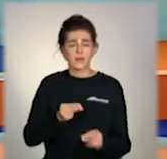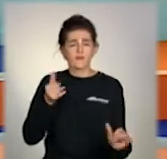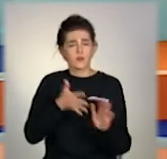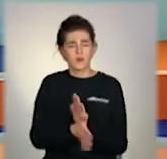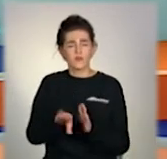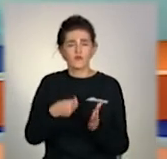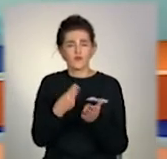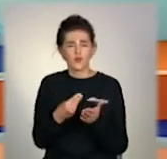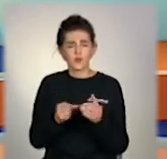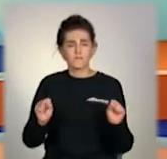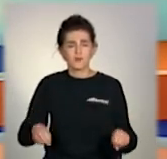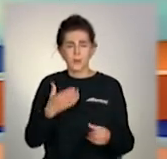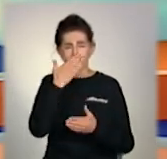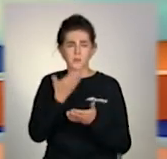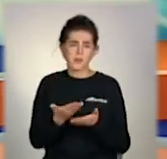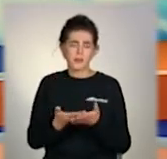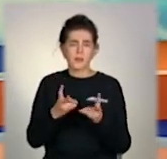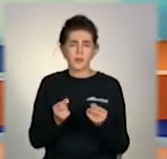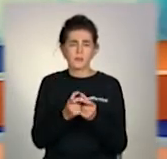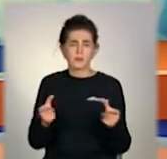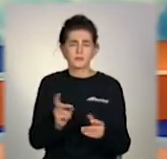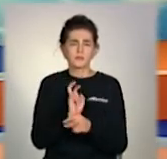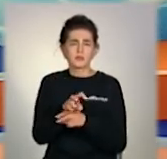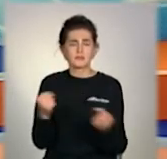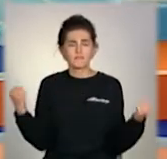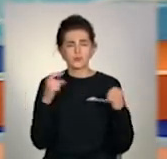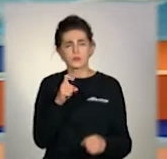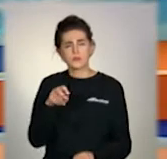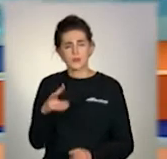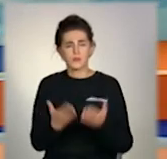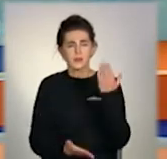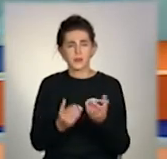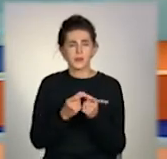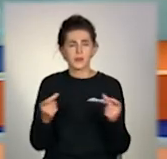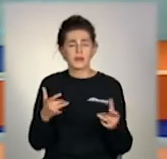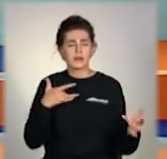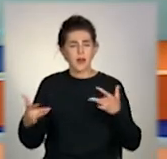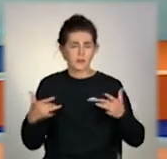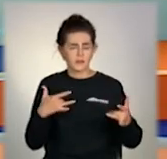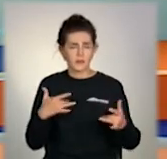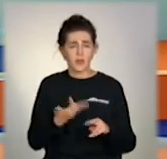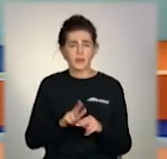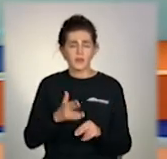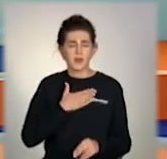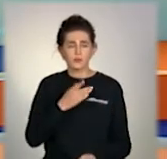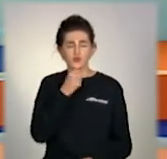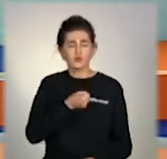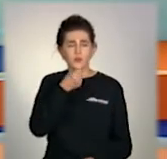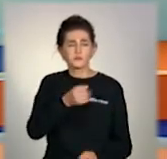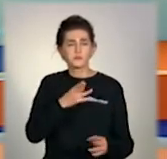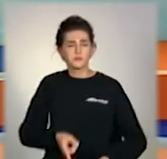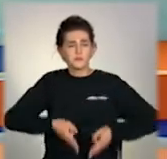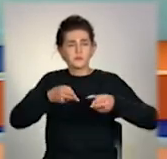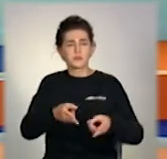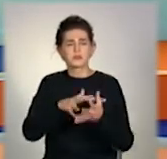кошти можна буде, наприклад, на абонемент до спортзалу чи квиток до театру. Наш Олексій Куделя поїхав у